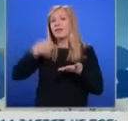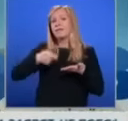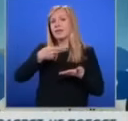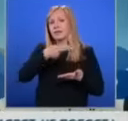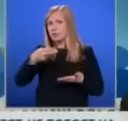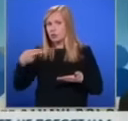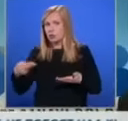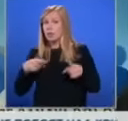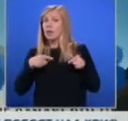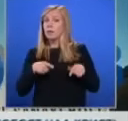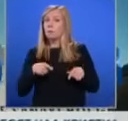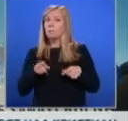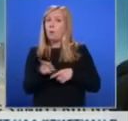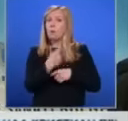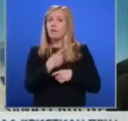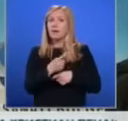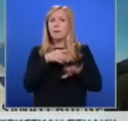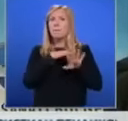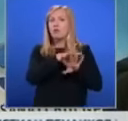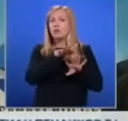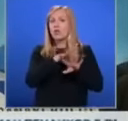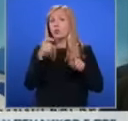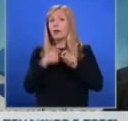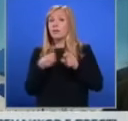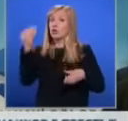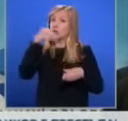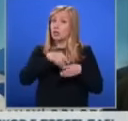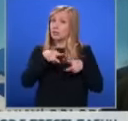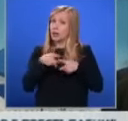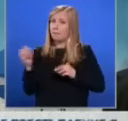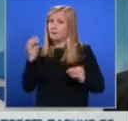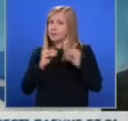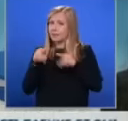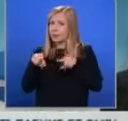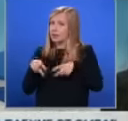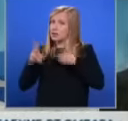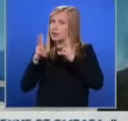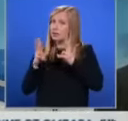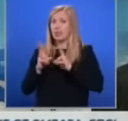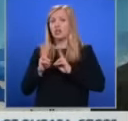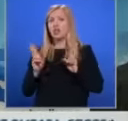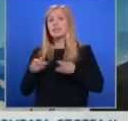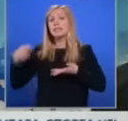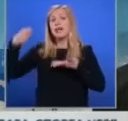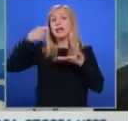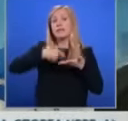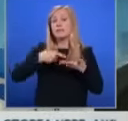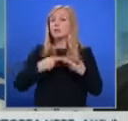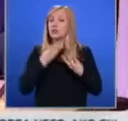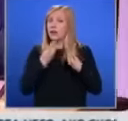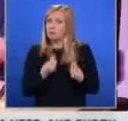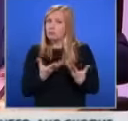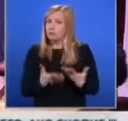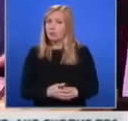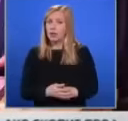Управлението е много прозрачно. Извършва се от самите участници. Те съставят съвет, който сам взема решенията за инвестициите и за това е привлекателен.